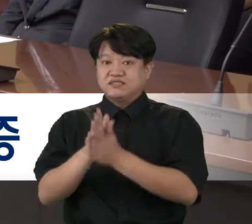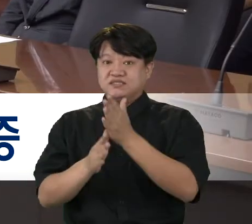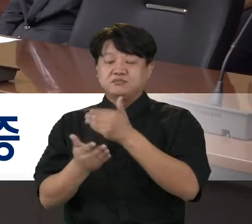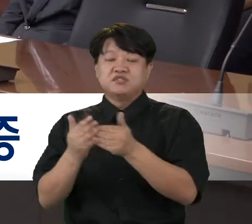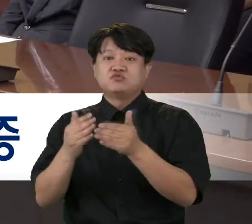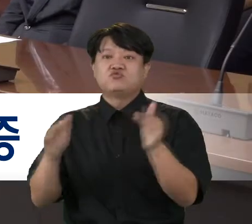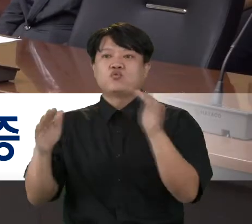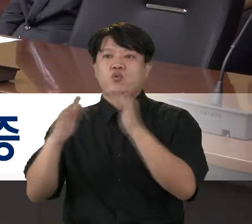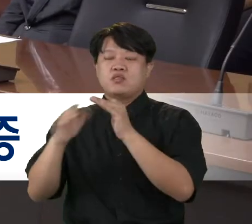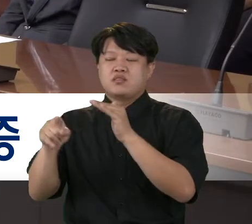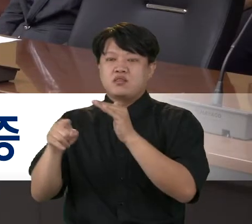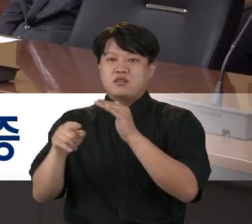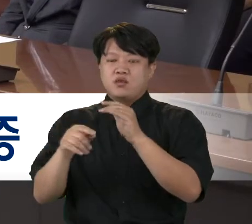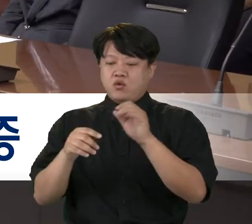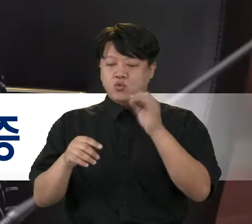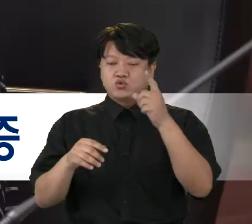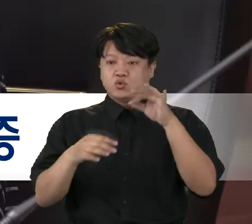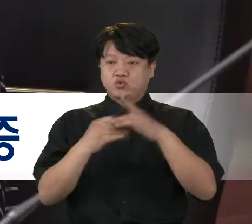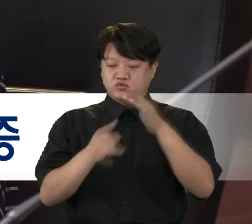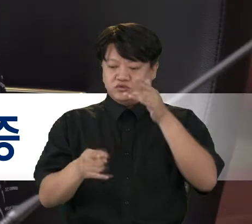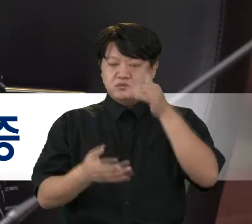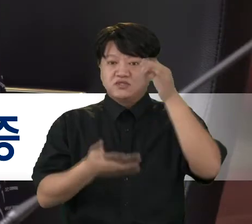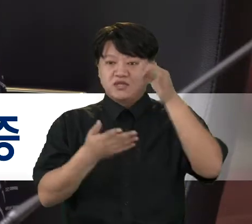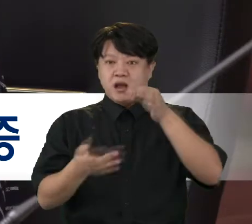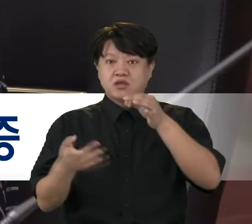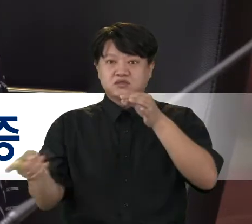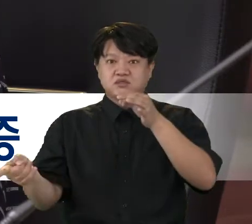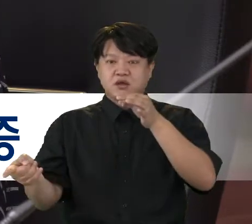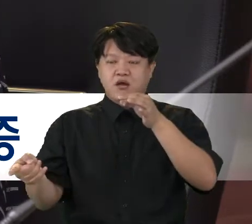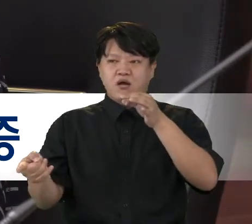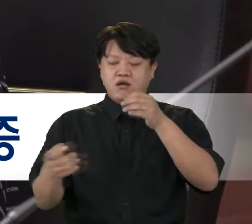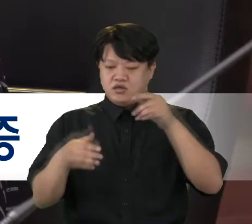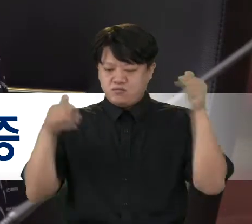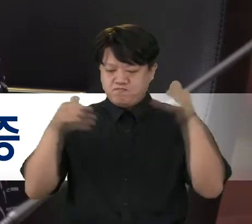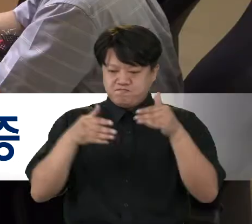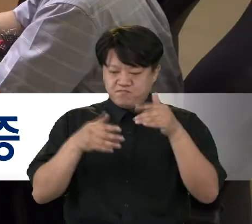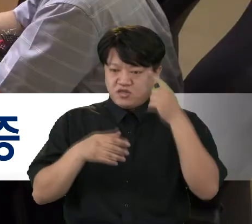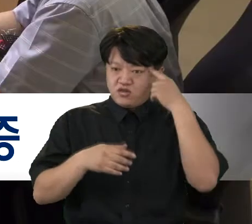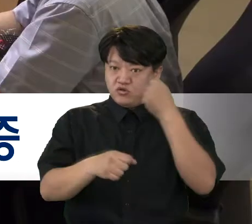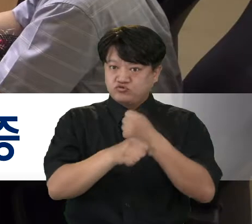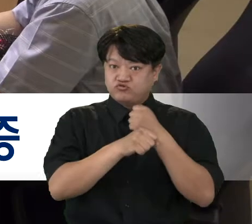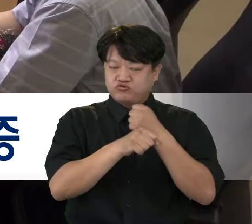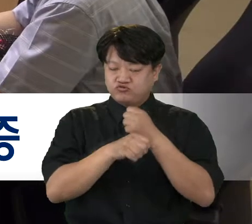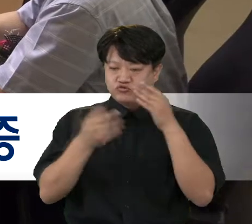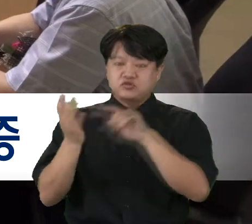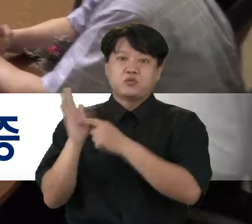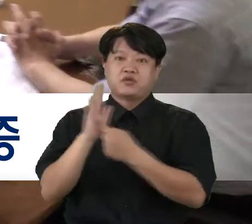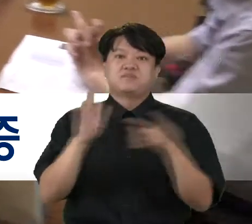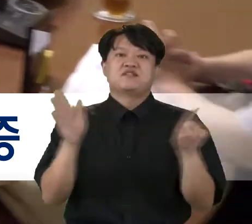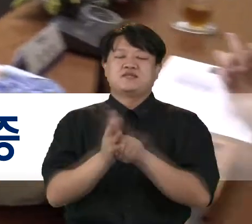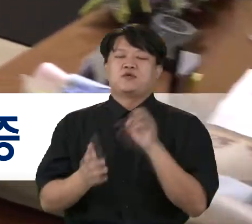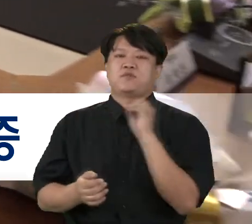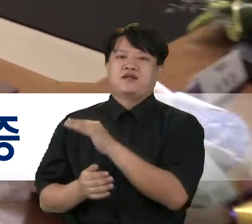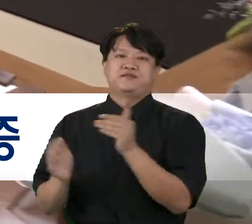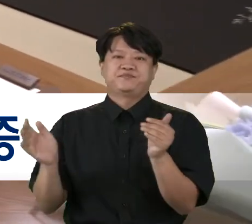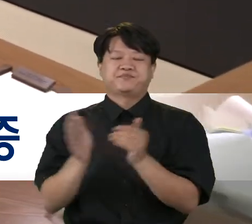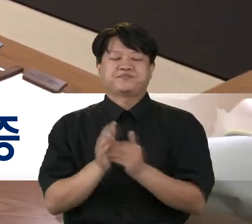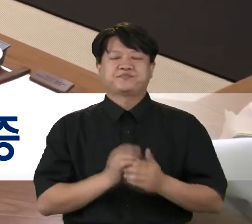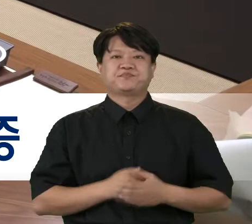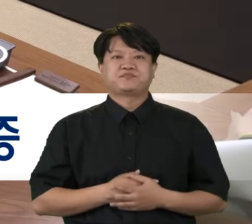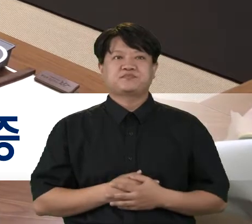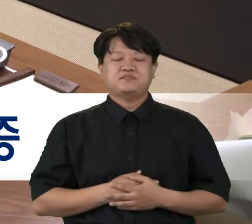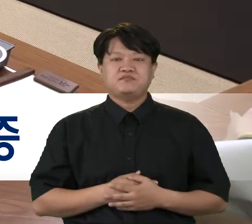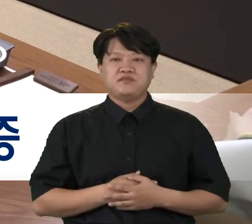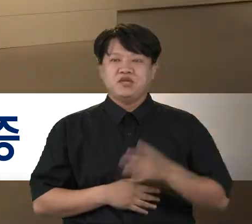포항시립미술관이 오종욱 작가의 작품이 지닌 가치를 심도 있게 연구하고 중점적으로 조명해 줄 것을 믿는다고